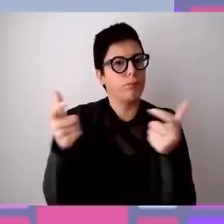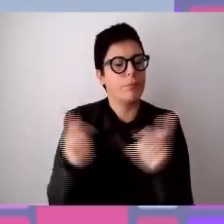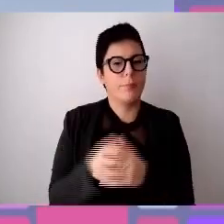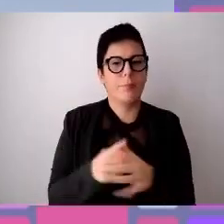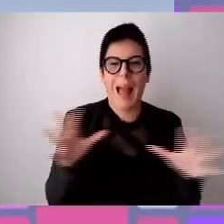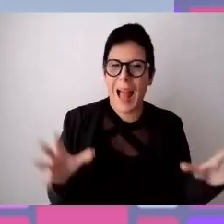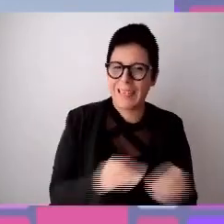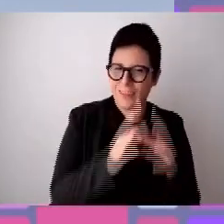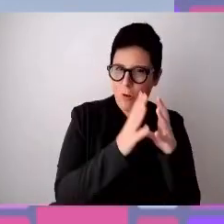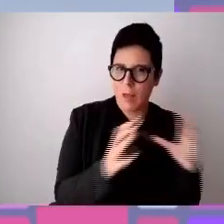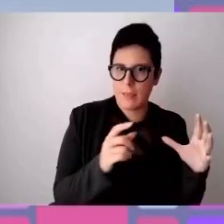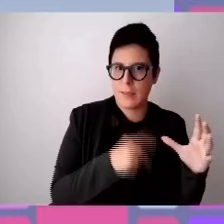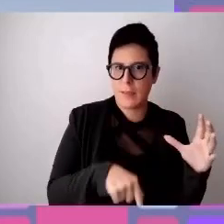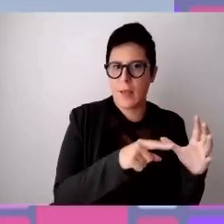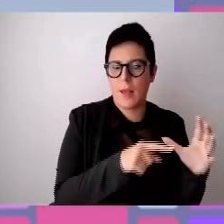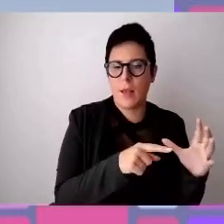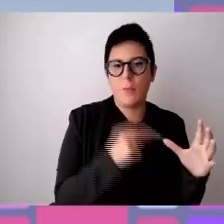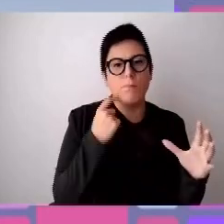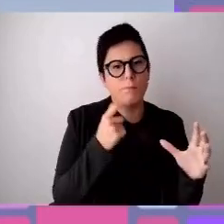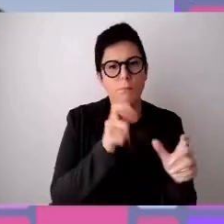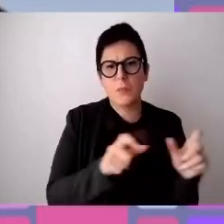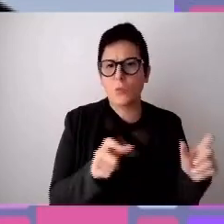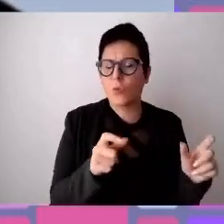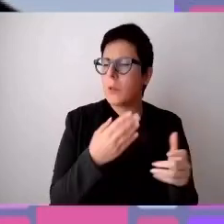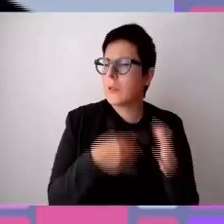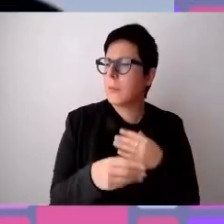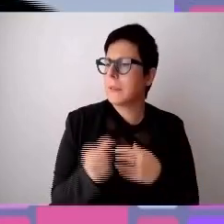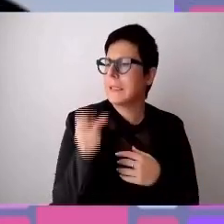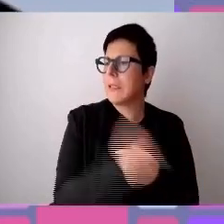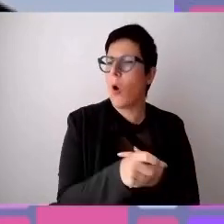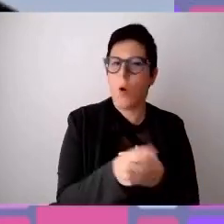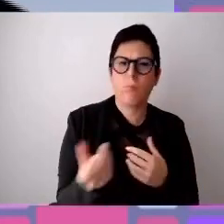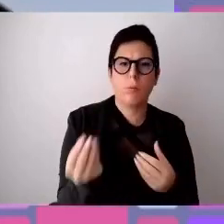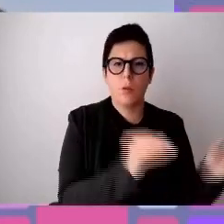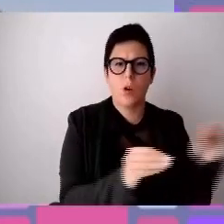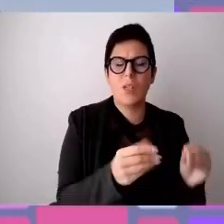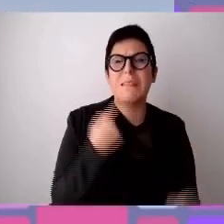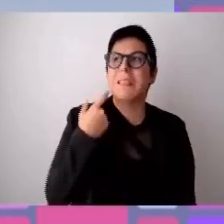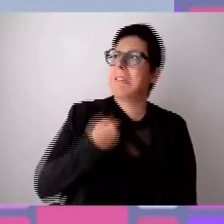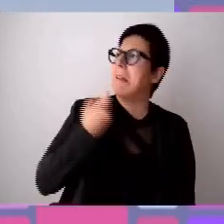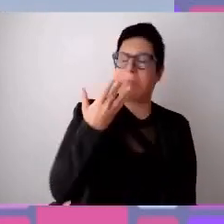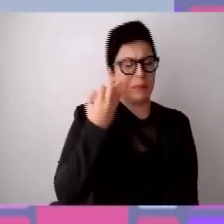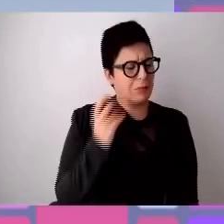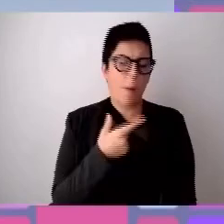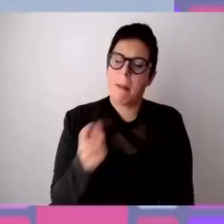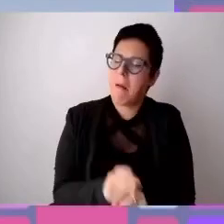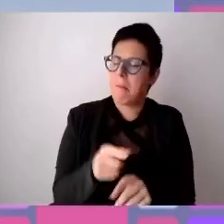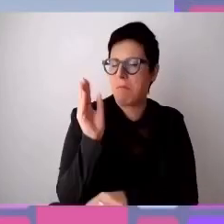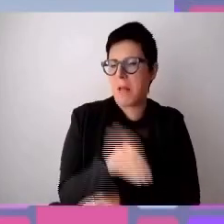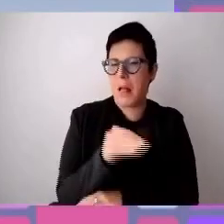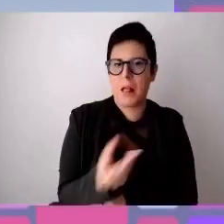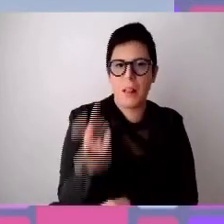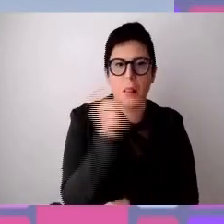erano soggette ad un obbligo e inserivano persone con disabilità anche con una certa forzatura, ad oggi invece stanno sviluppando